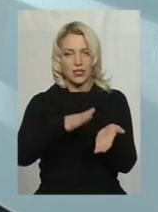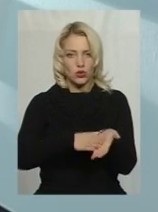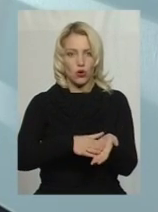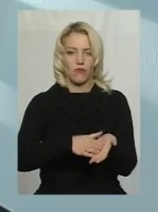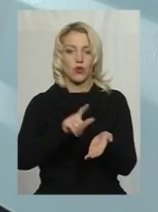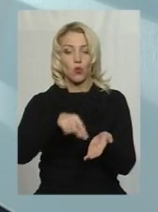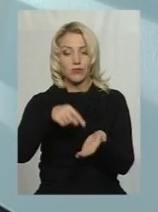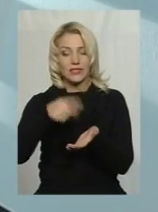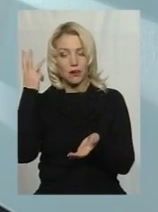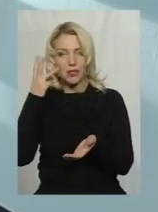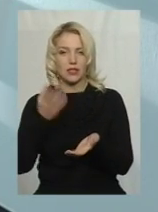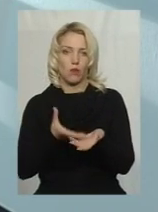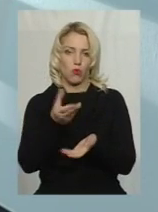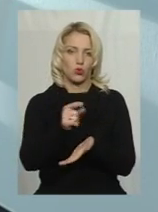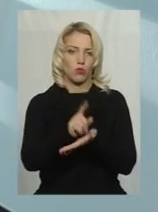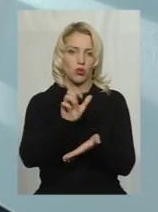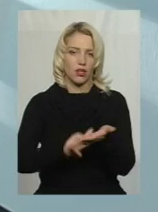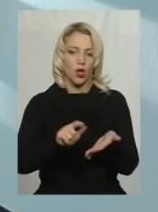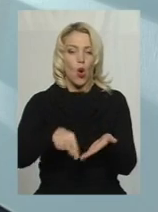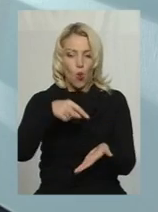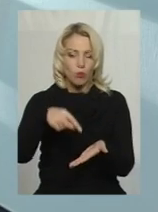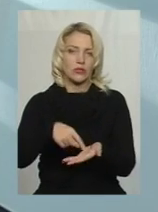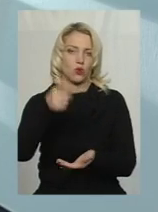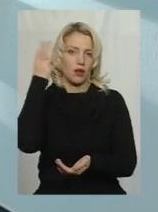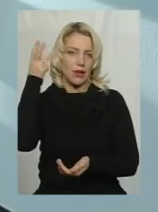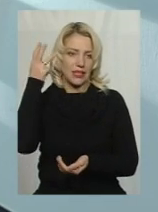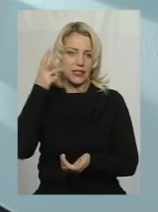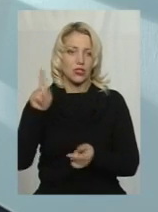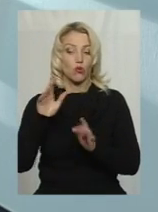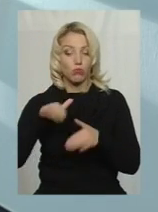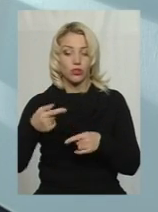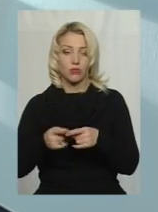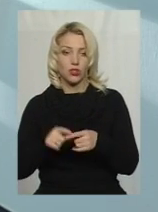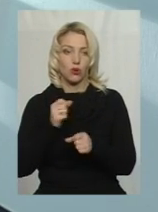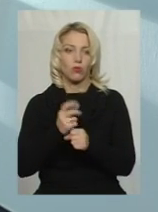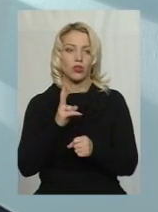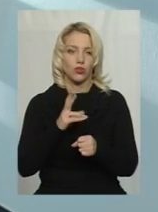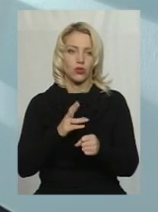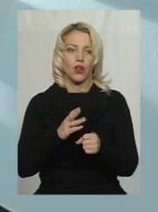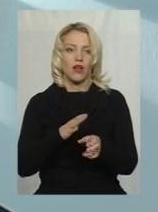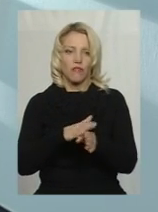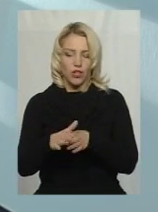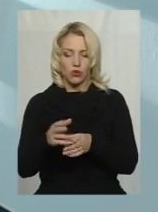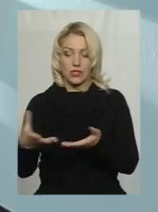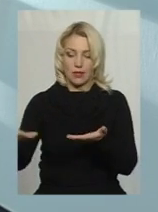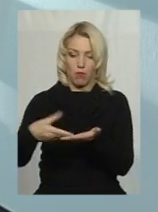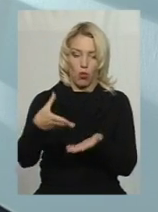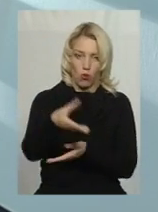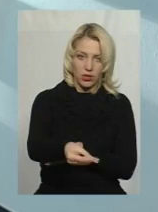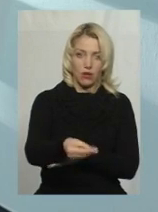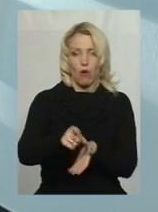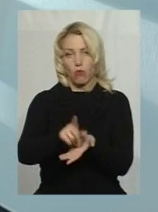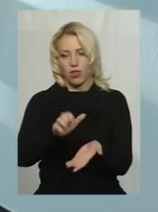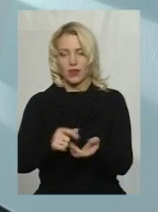і сплачують податки саме в місто Хмельницький. Щоб потім ті роботи, які Ви виконують, сплатять податки, і вони повернуться назад в